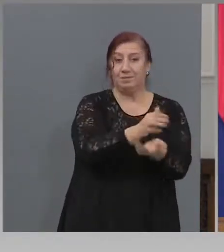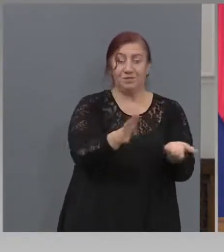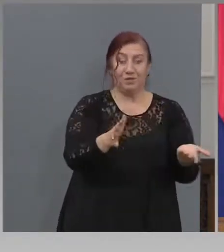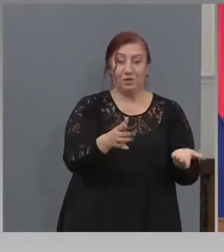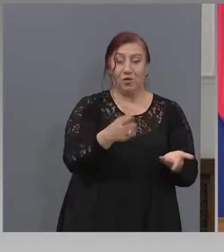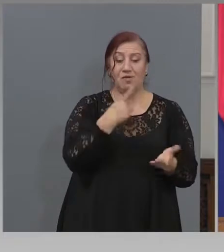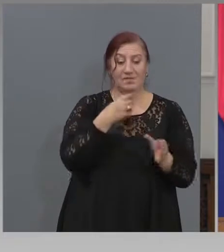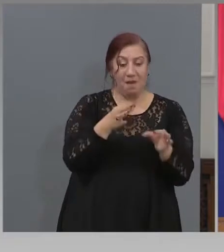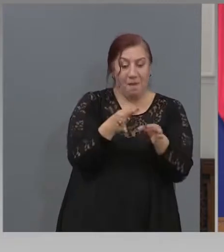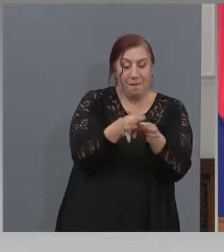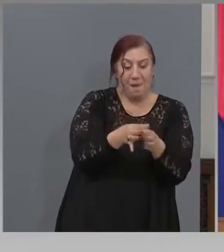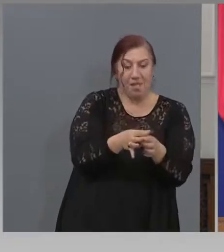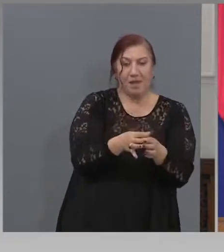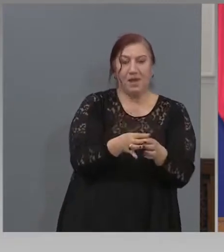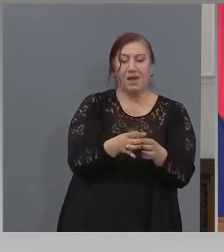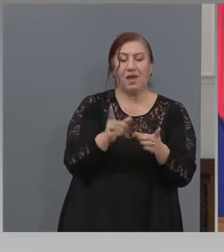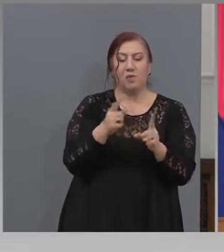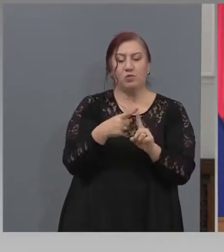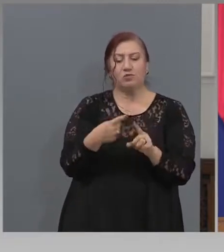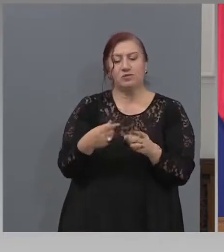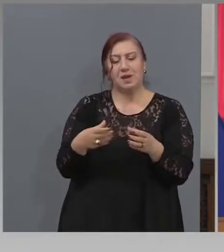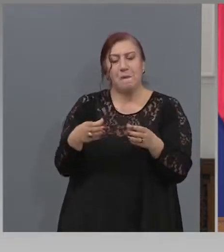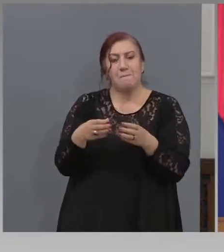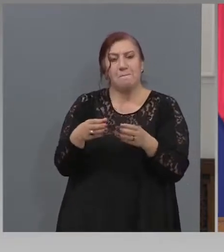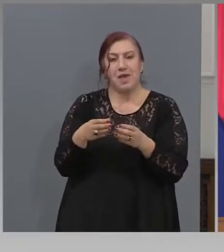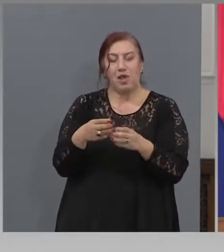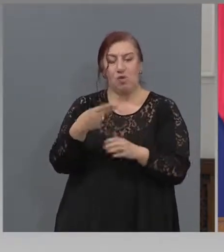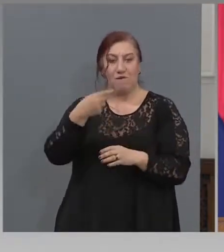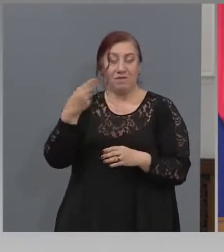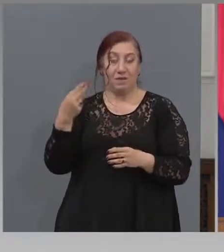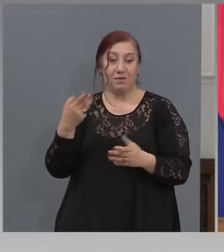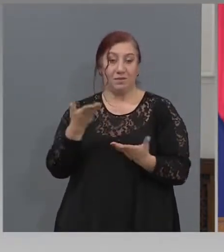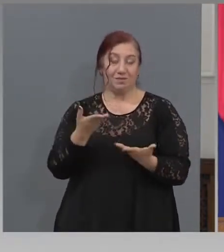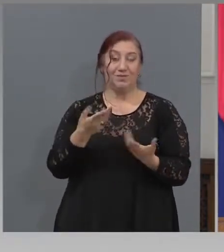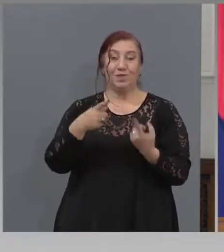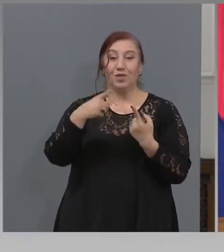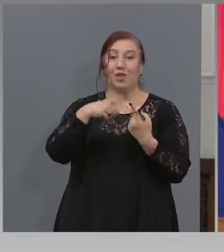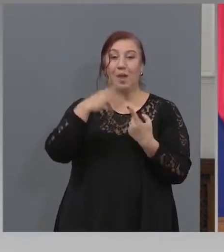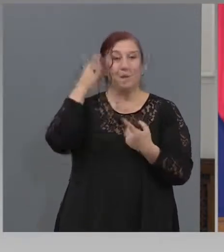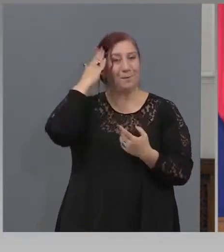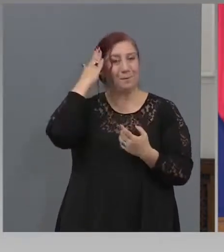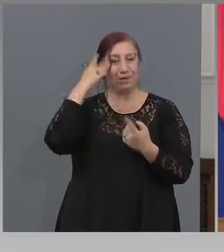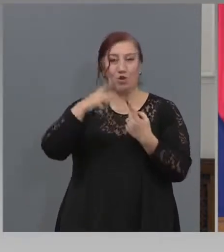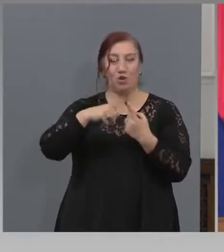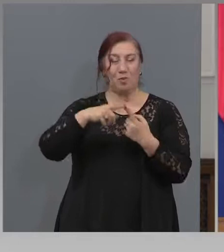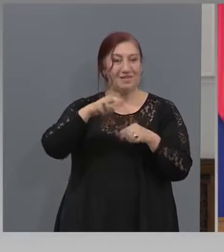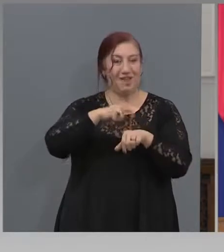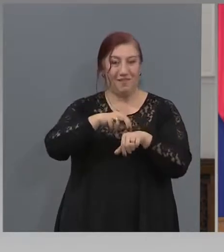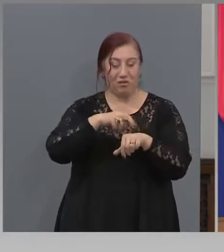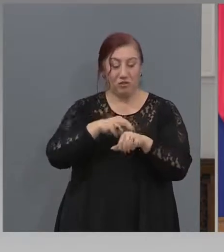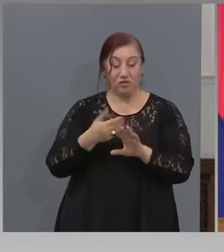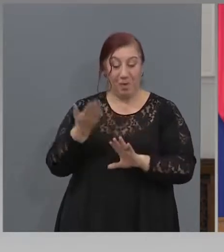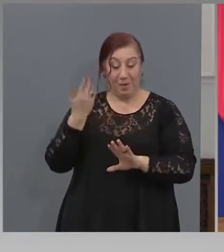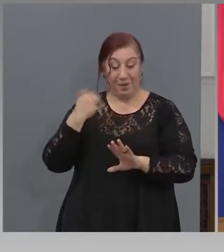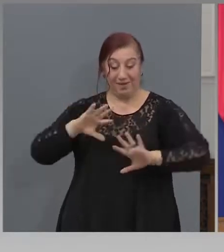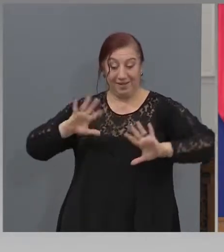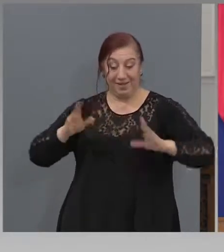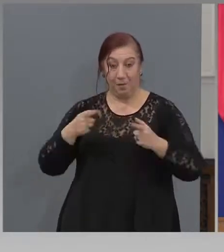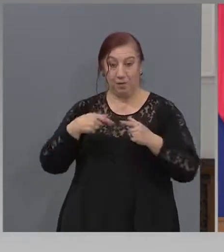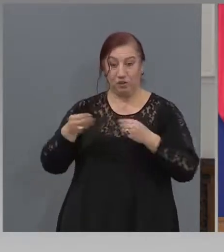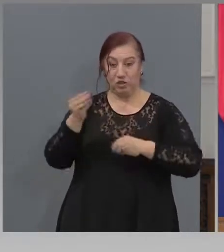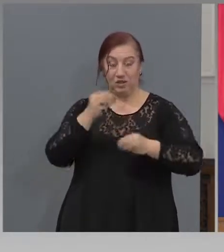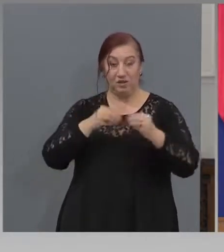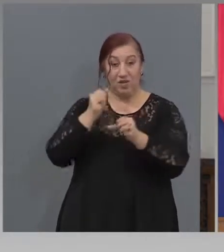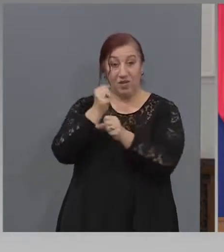микрофирми. Томислав сега преди да почне съвета работеше горе за